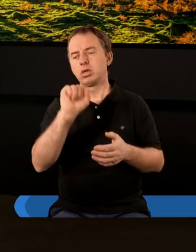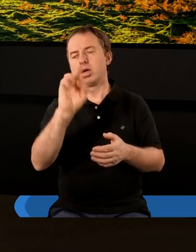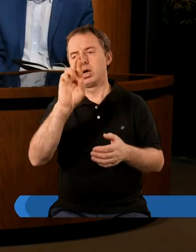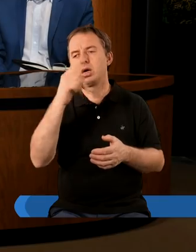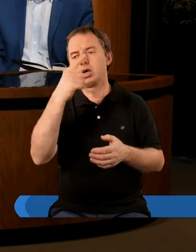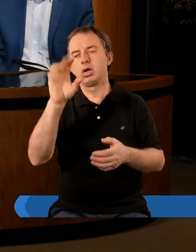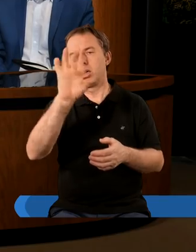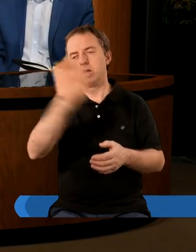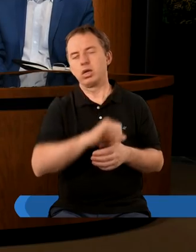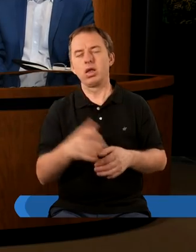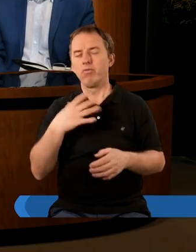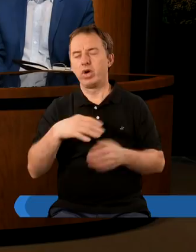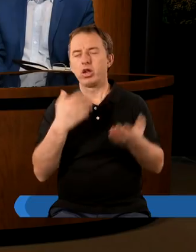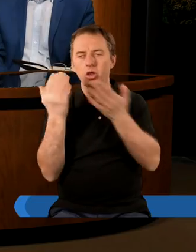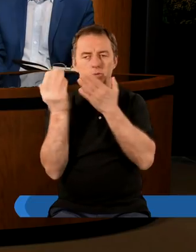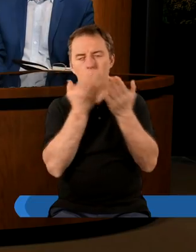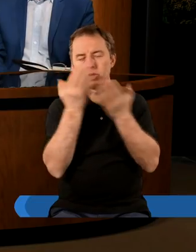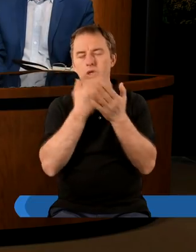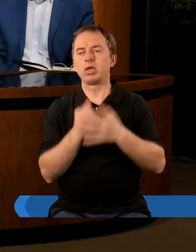Myślę, że warto przeczytać